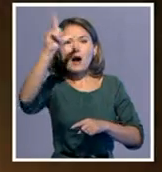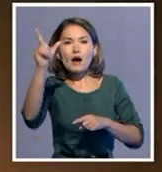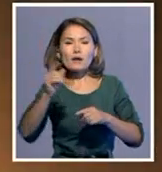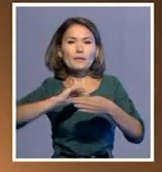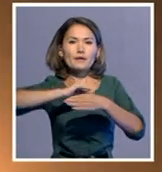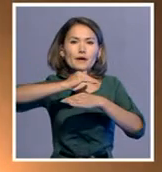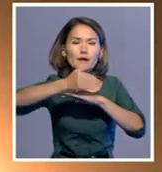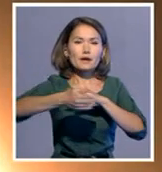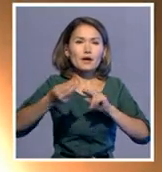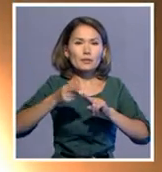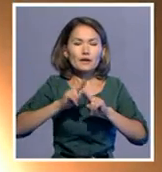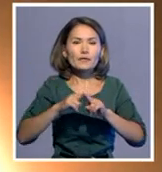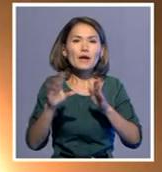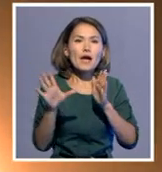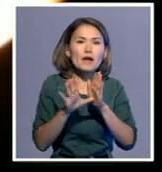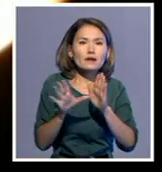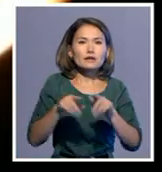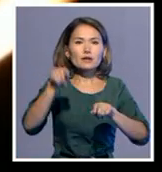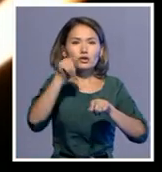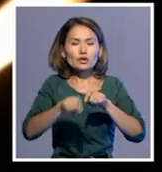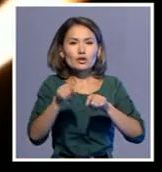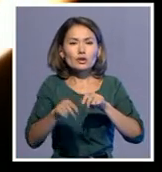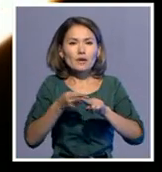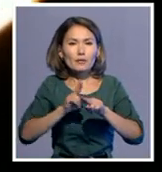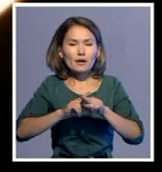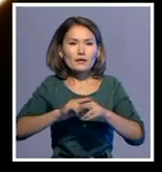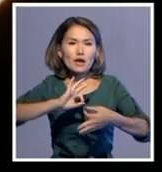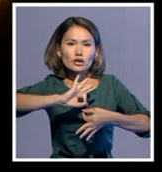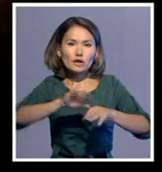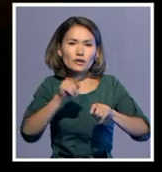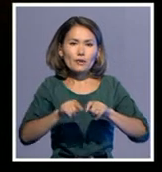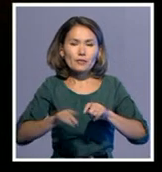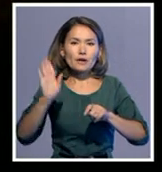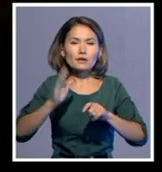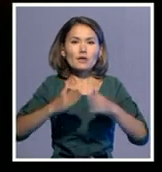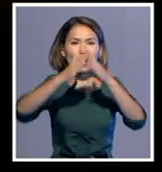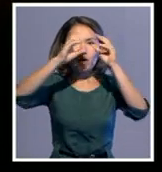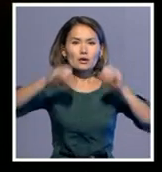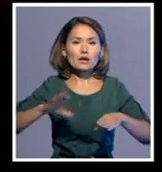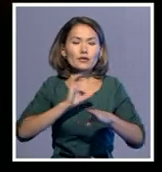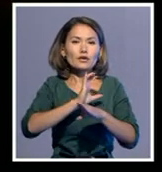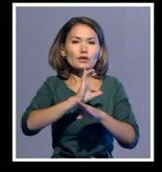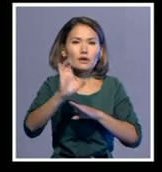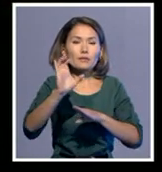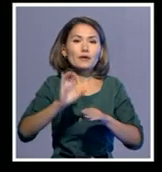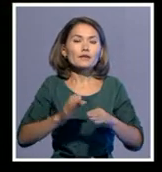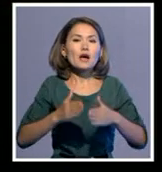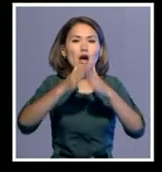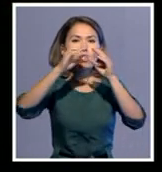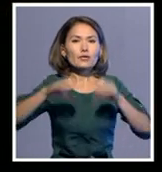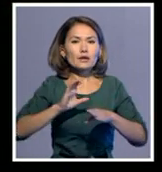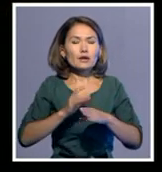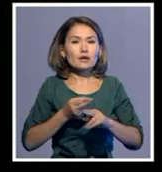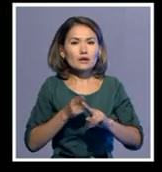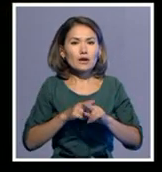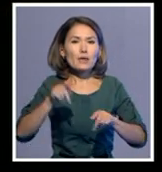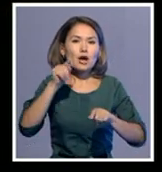электрмен қуатталған және ол қандайда бір себеппен топырақтан көтерледі. Шұралған зонд сол теорияны сынау үшін айдың төменгі